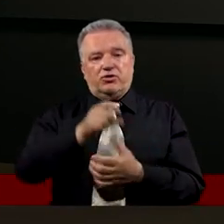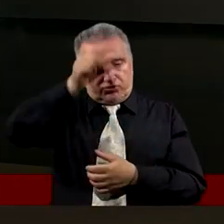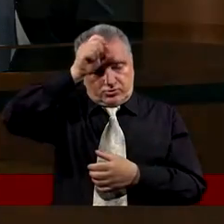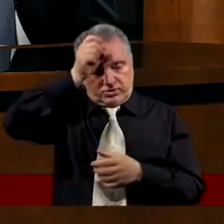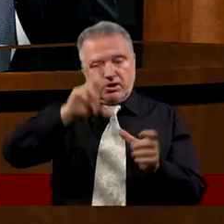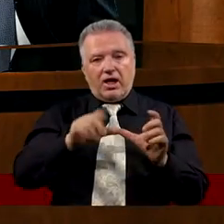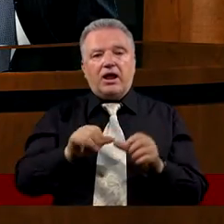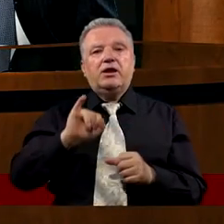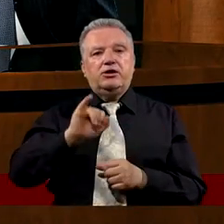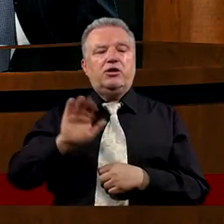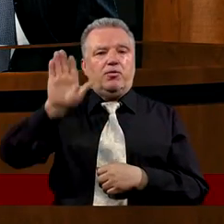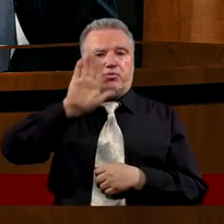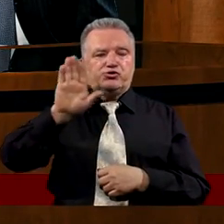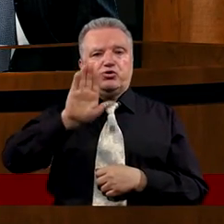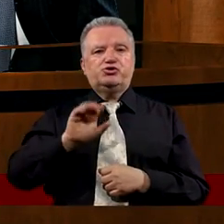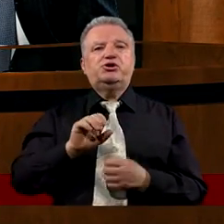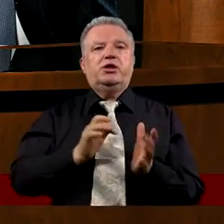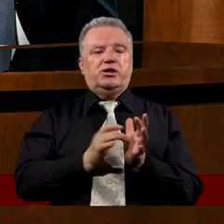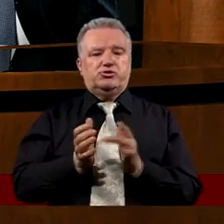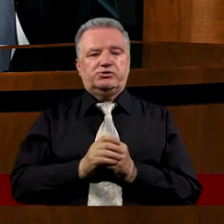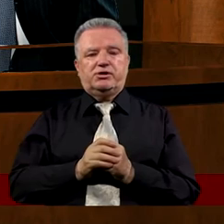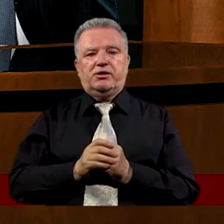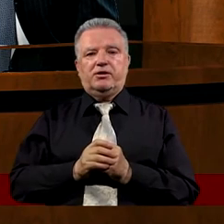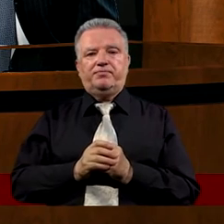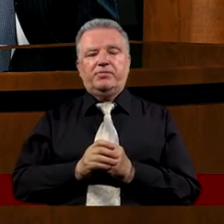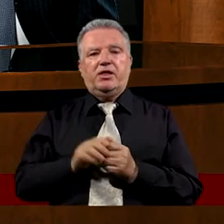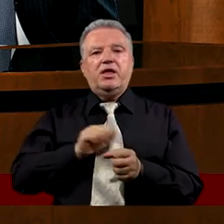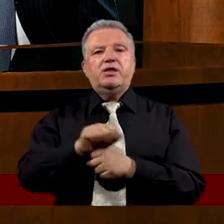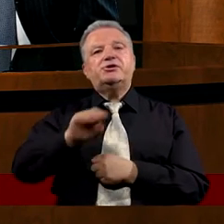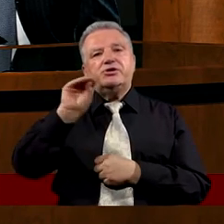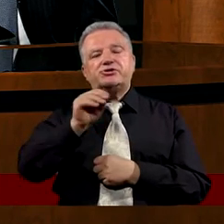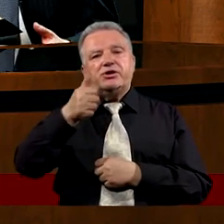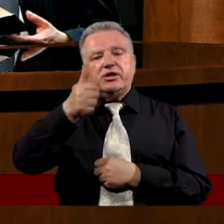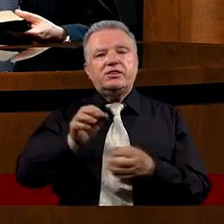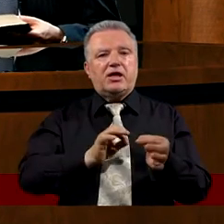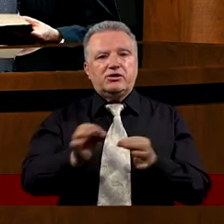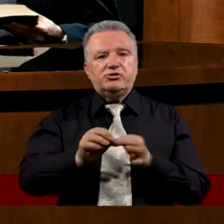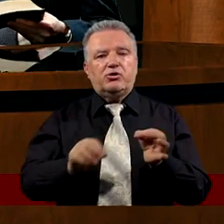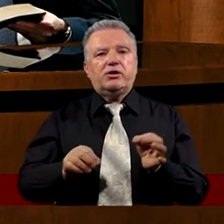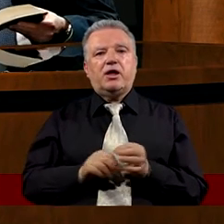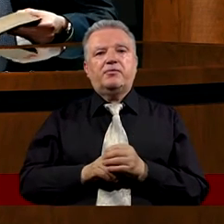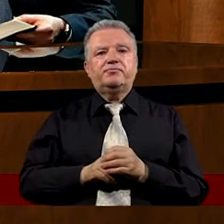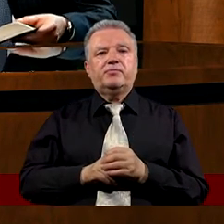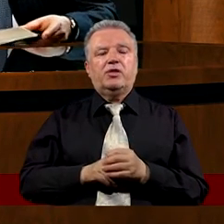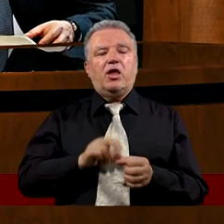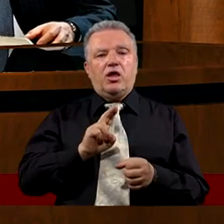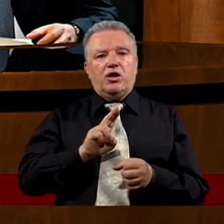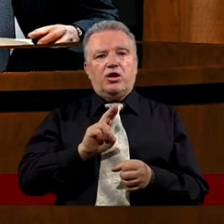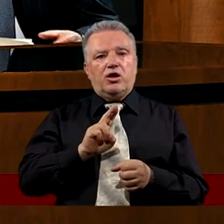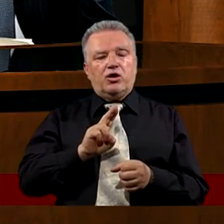Ale boskości Jest jeszcze jedna historia W tym naszym rozważaniu Do której Pragniemy